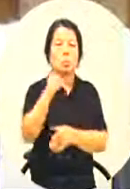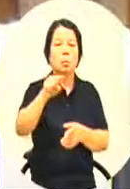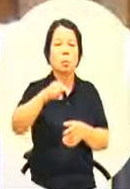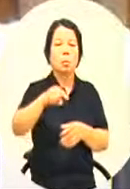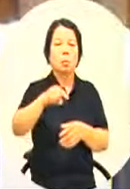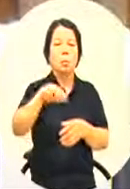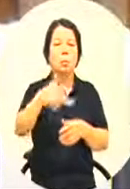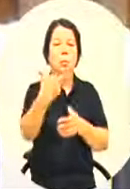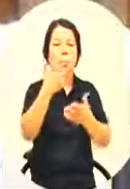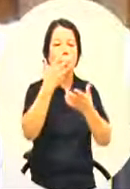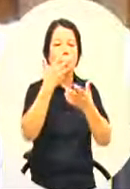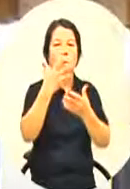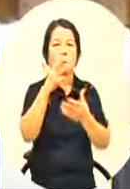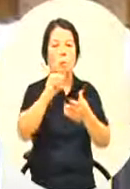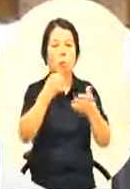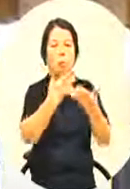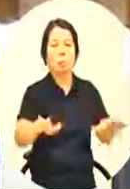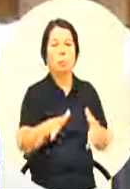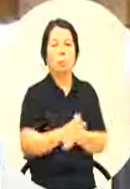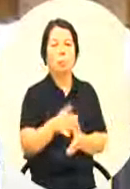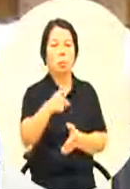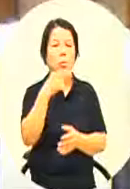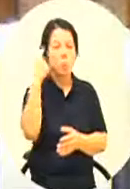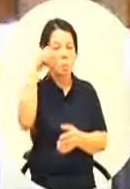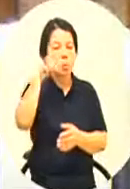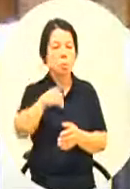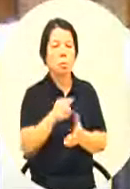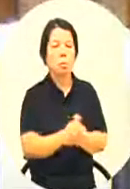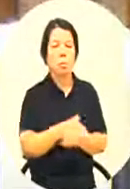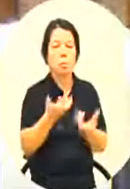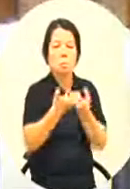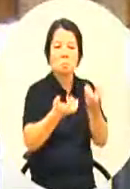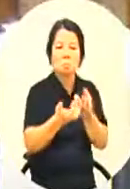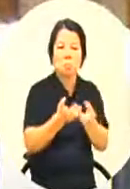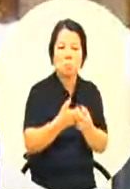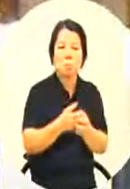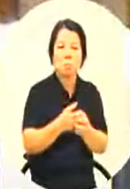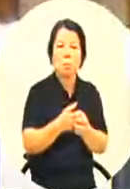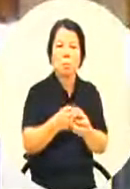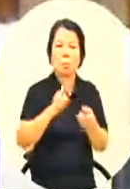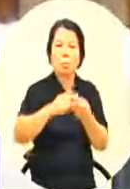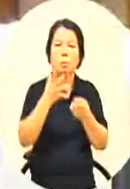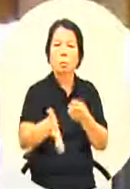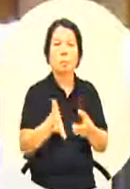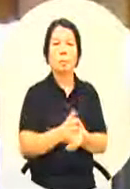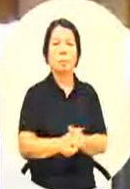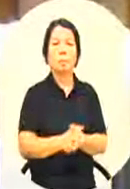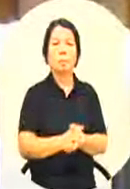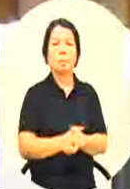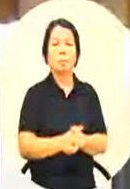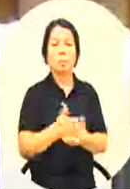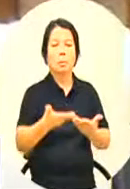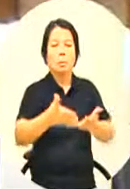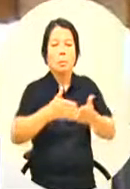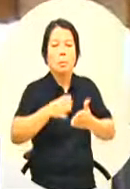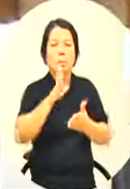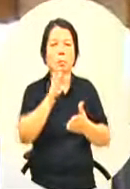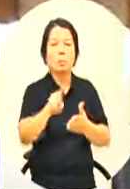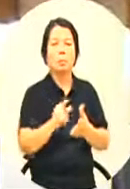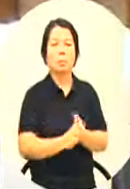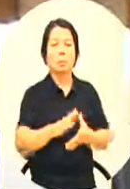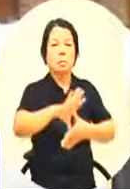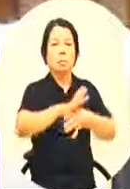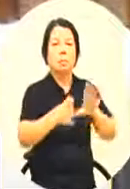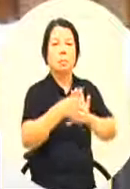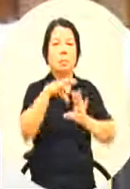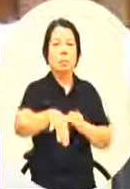万请问一下您认为这样的比例分配合理吗最重要的一点是我要跟您探讨的我觉得文化